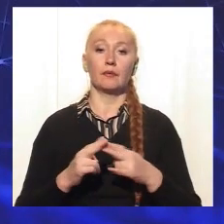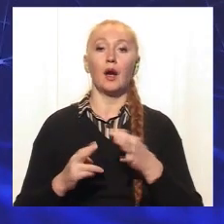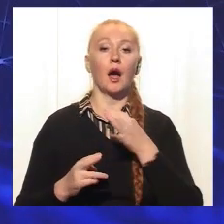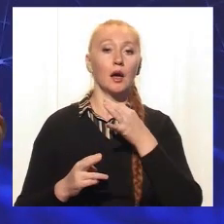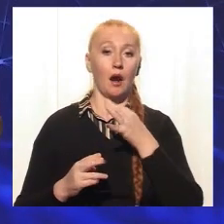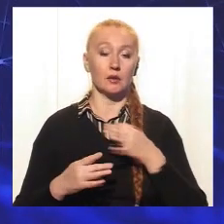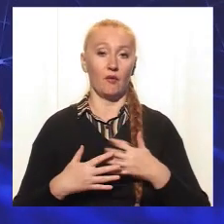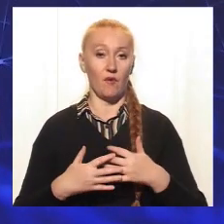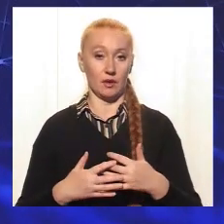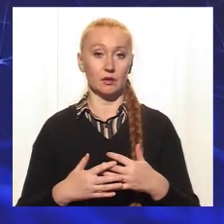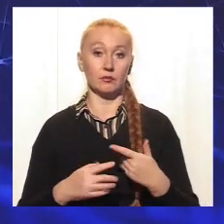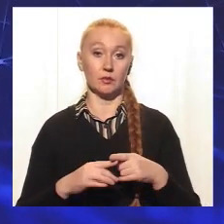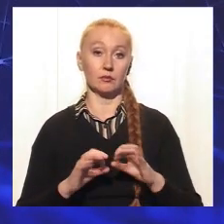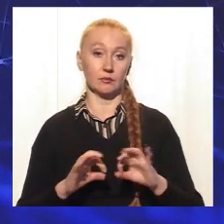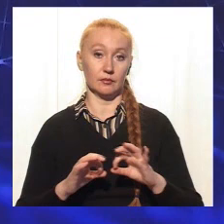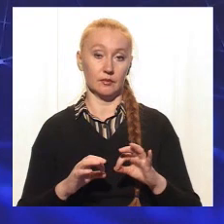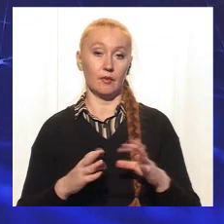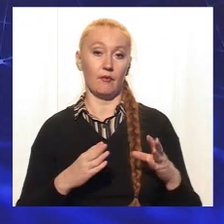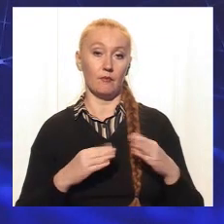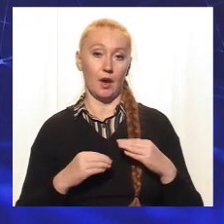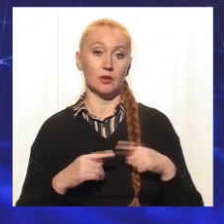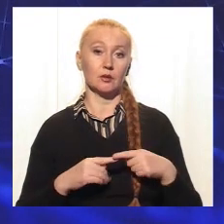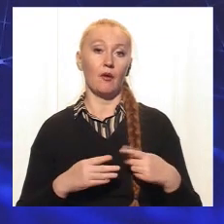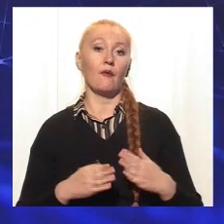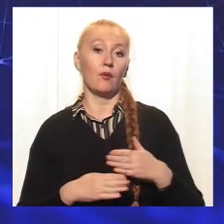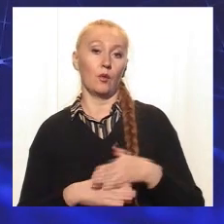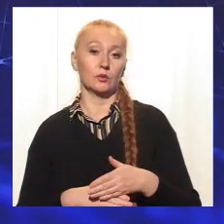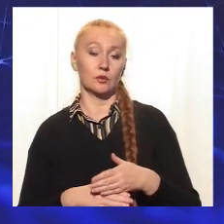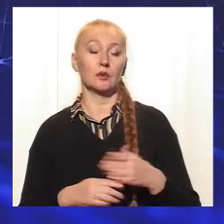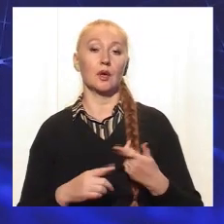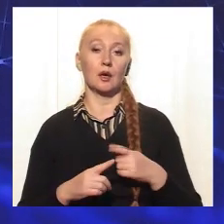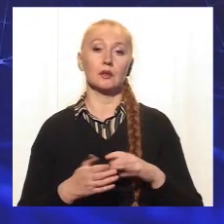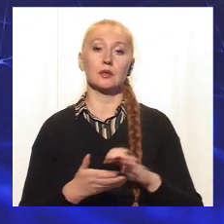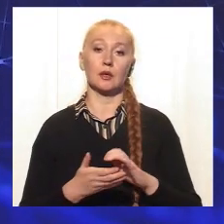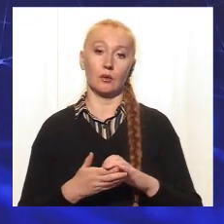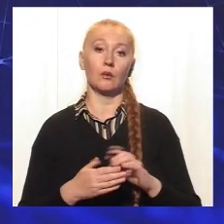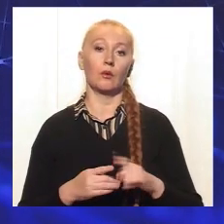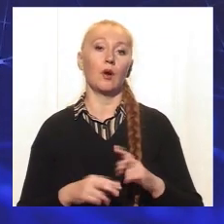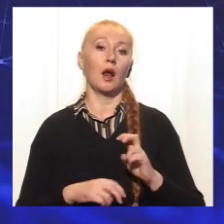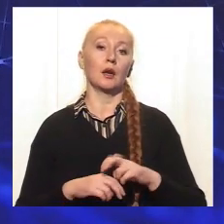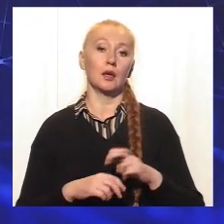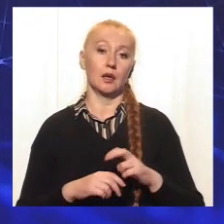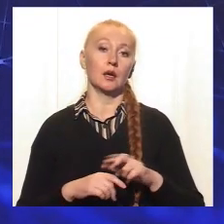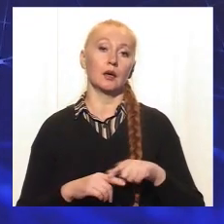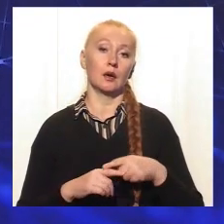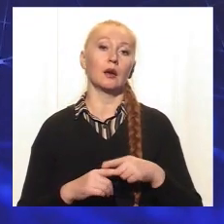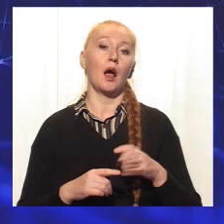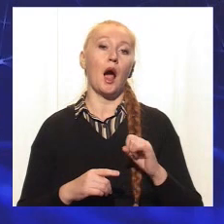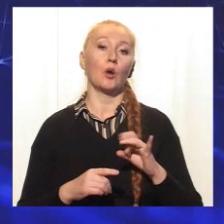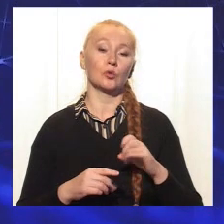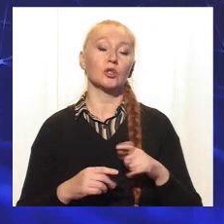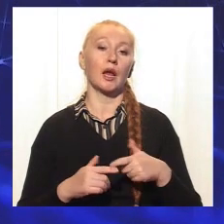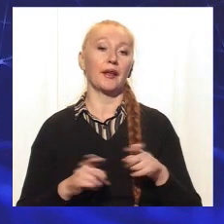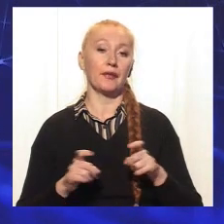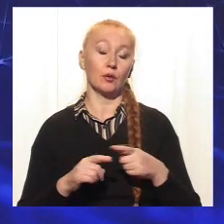Про це сьогодні будемо говорити разом із нашою спікеркою. Знайомтеся лікарка, акушер-гінеколог Центру планування